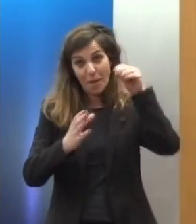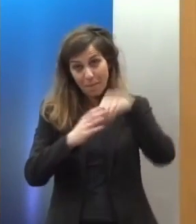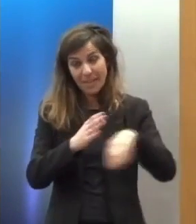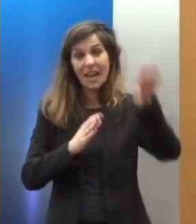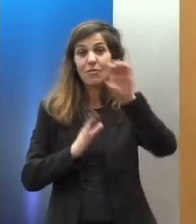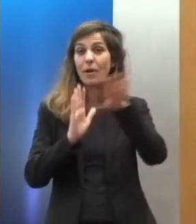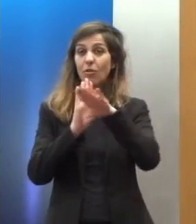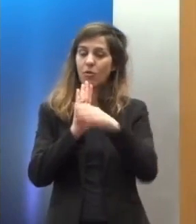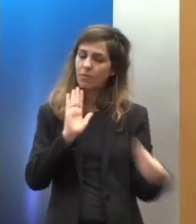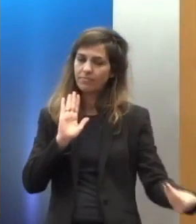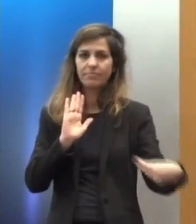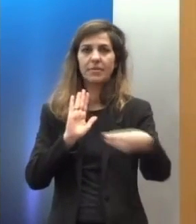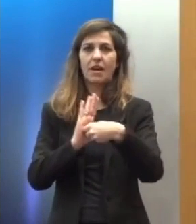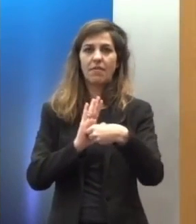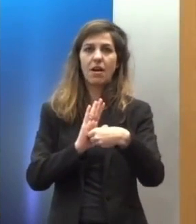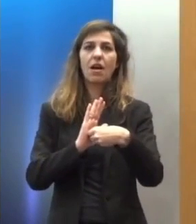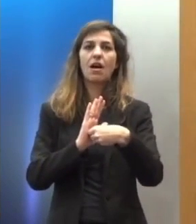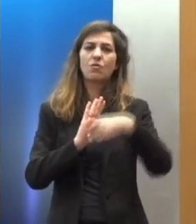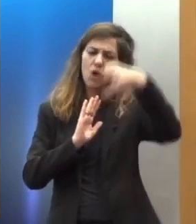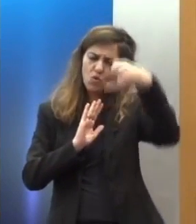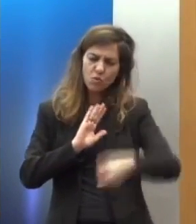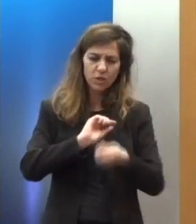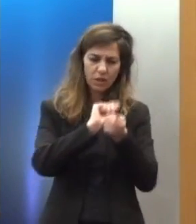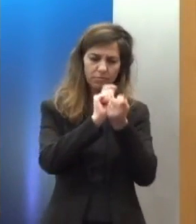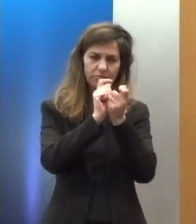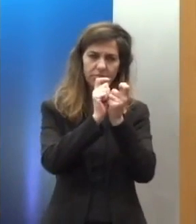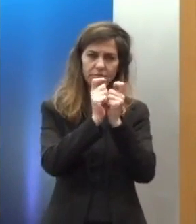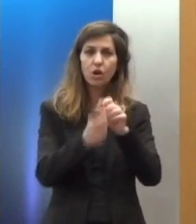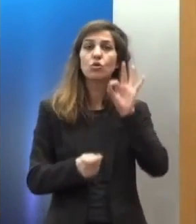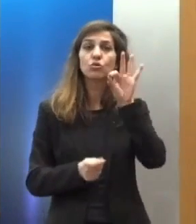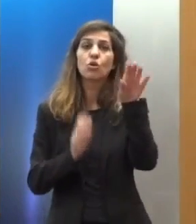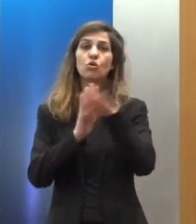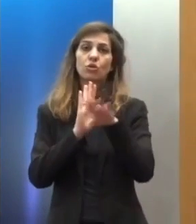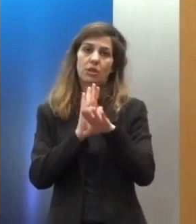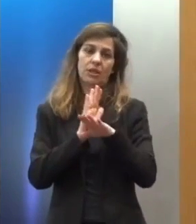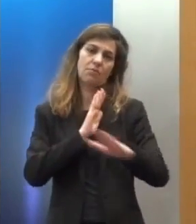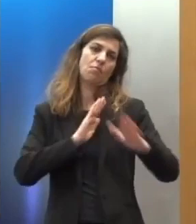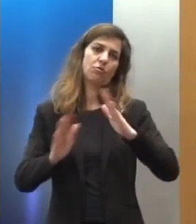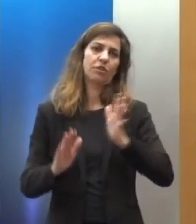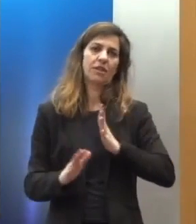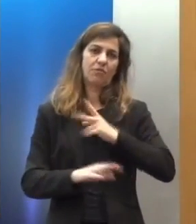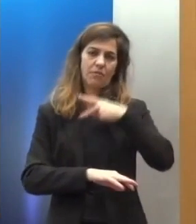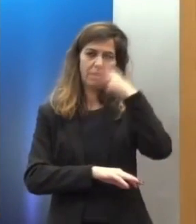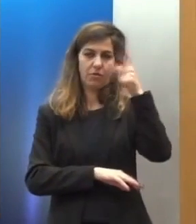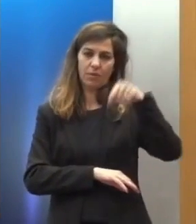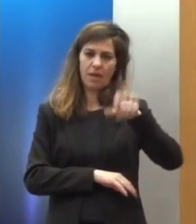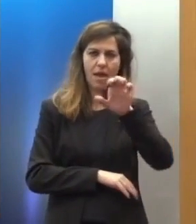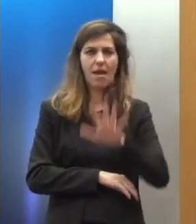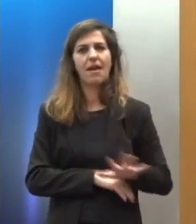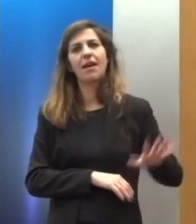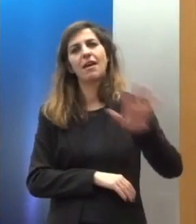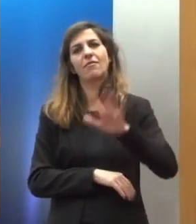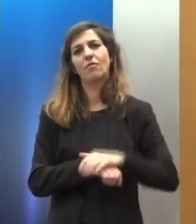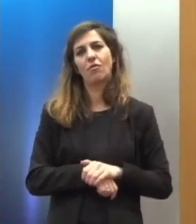ατζέντα μια ουσιαστική μεταρρύθμιση και αναβάθμιση του ευρωπαϊκού συστήματος προστασίας των ανθρωπίνων δικαιωμάτων. Οι